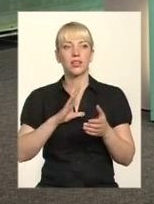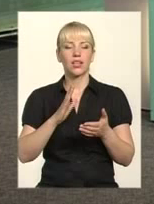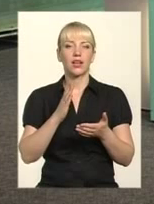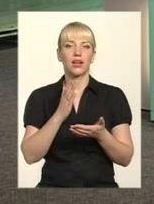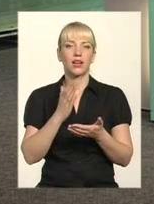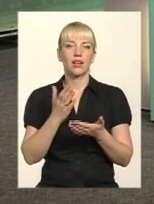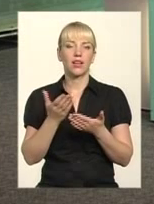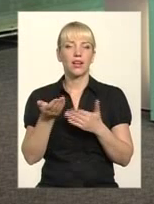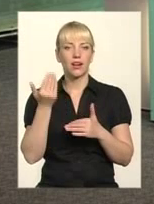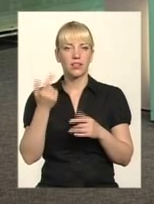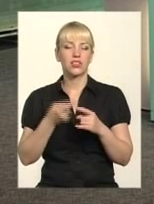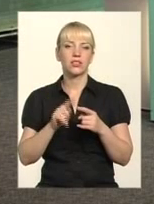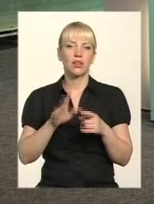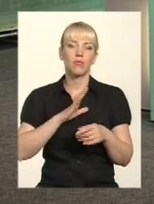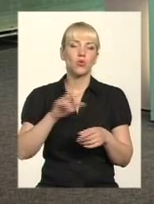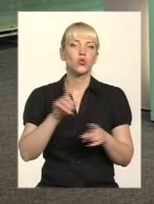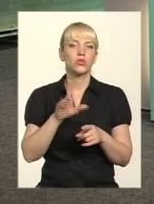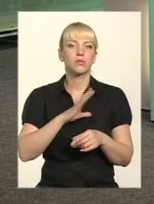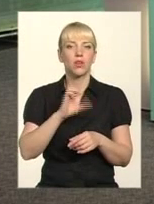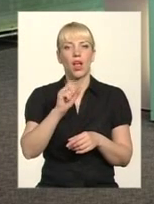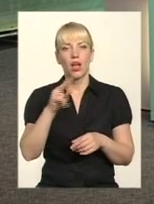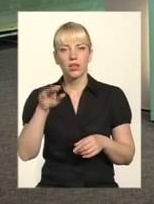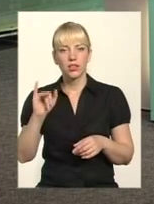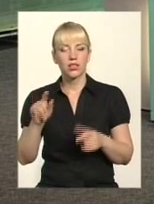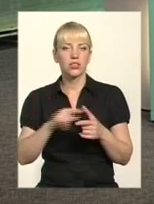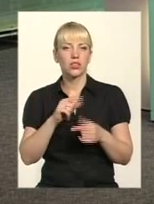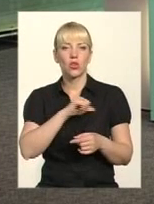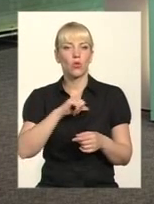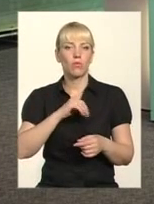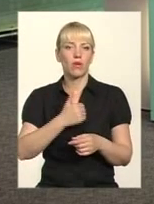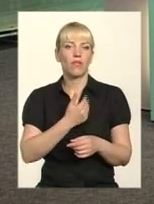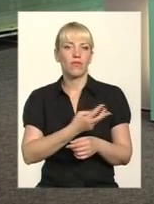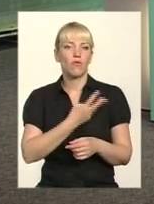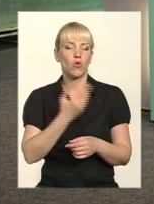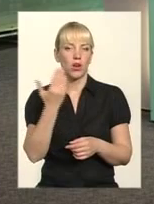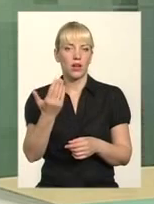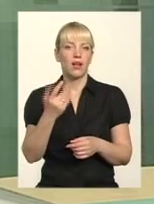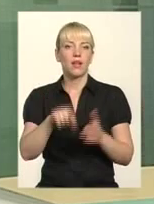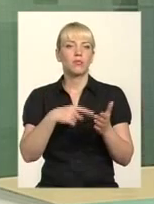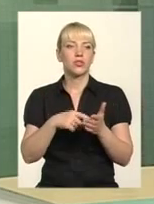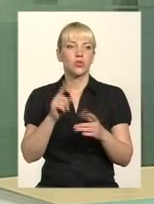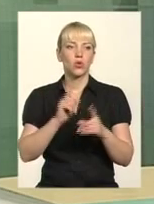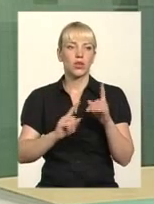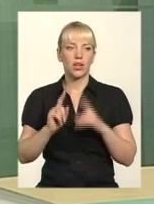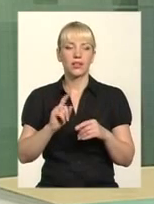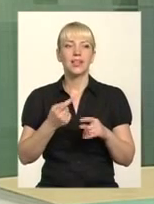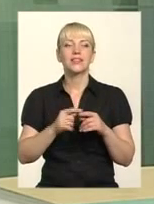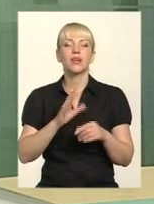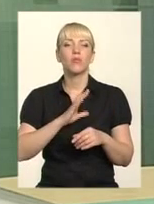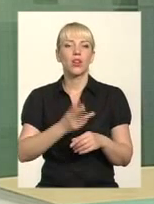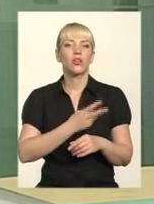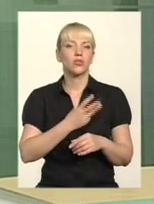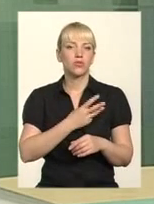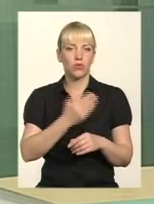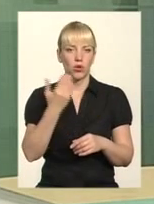підзаконні акти? Чи це була добра воля міської ради? Це була добра воля, тобто будинок хотіли провести капітальний ремонт,